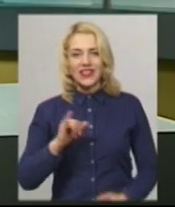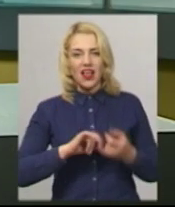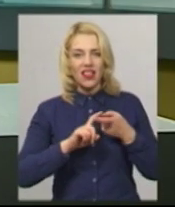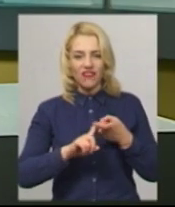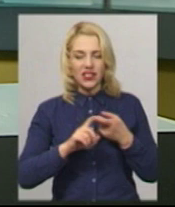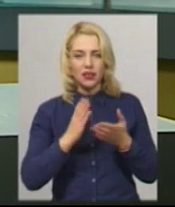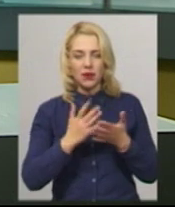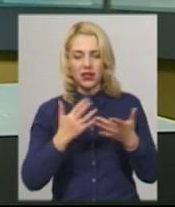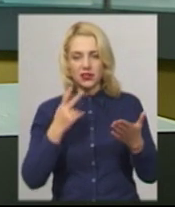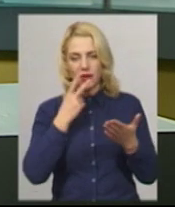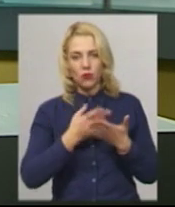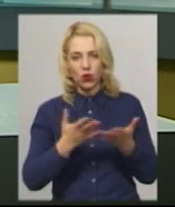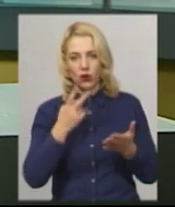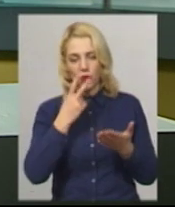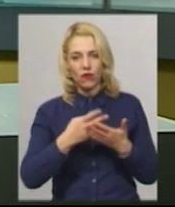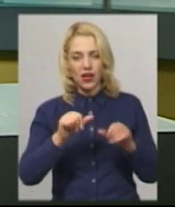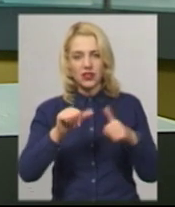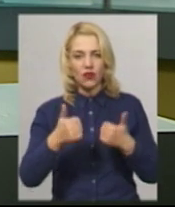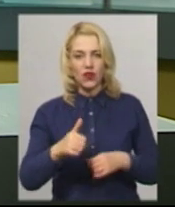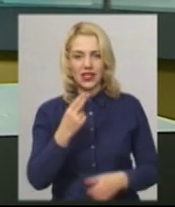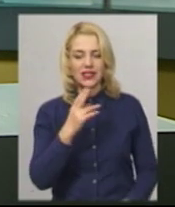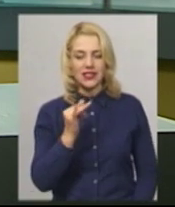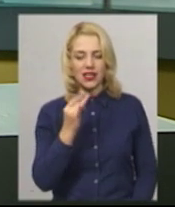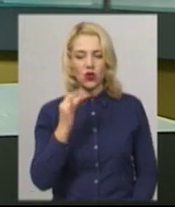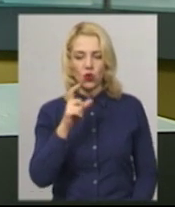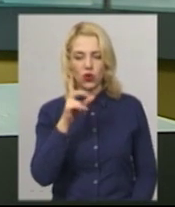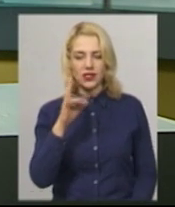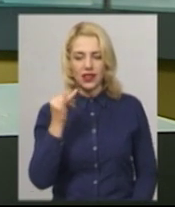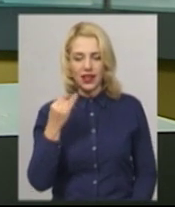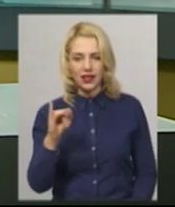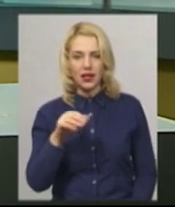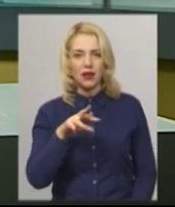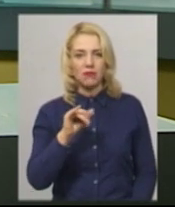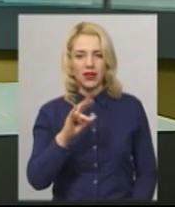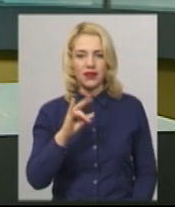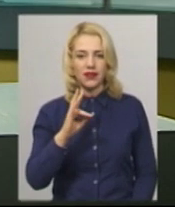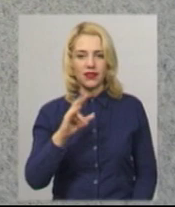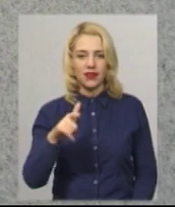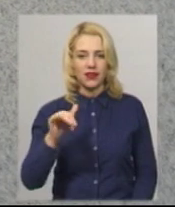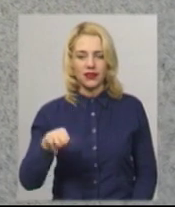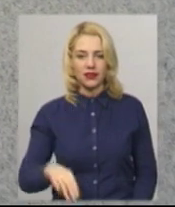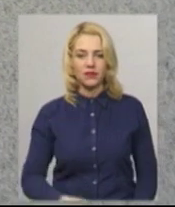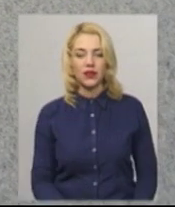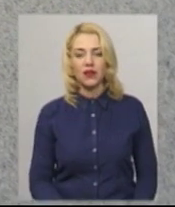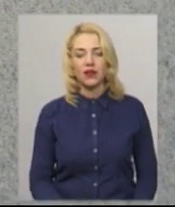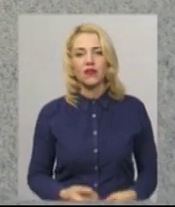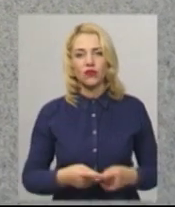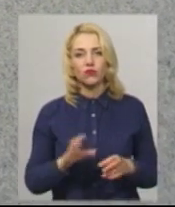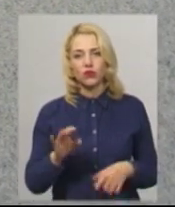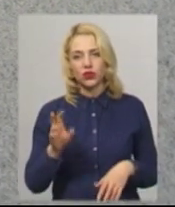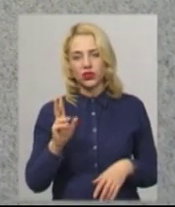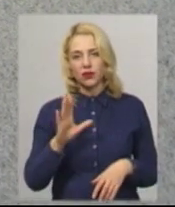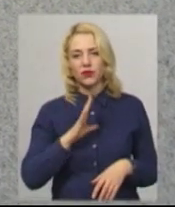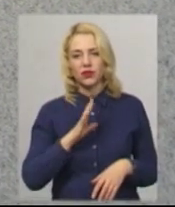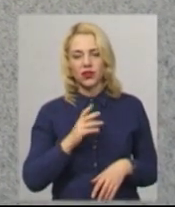прояви. В тому числі проявляється у вигляді сирозних менінгітів, додає Нінель Марцонь. Вона може перебігати,